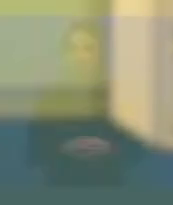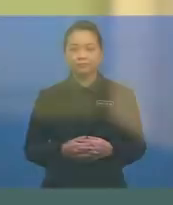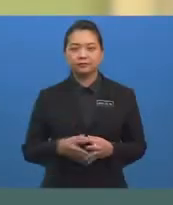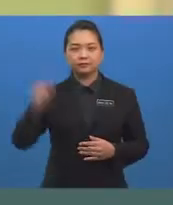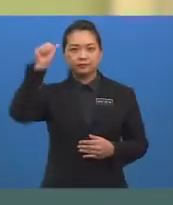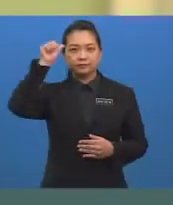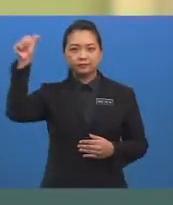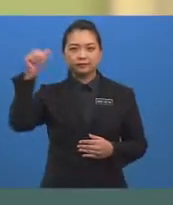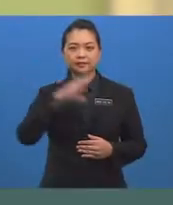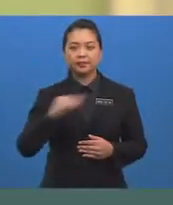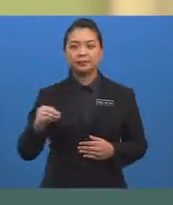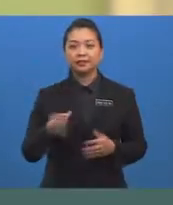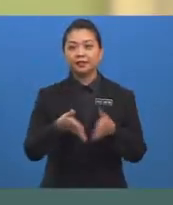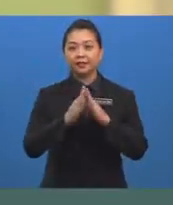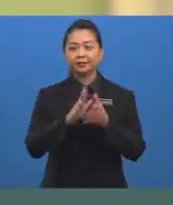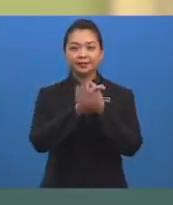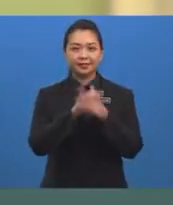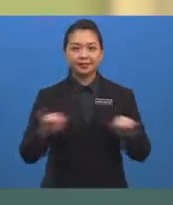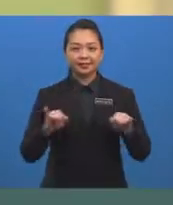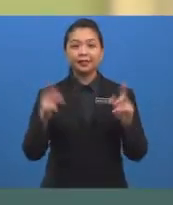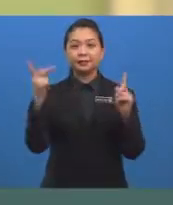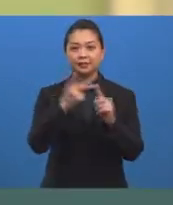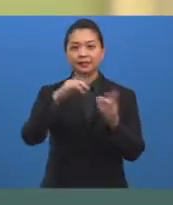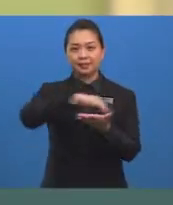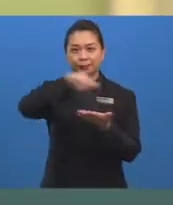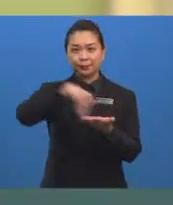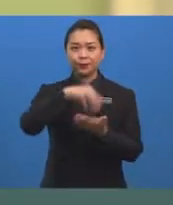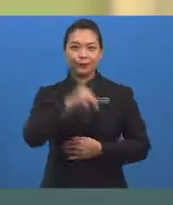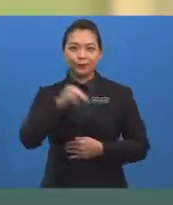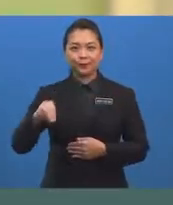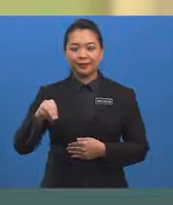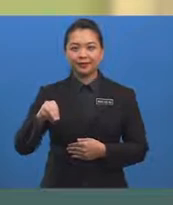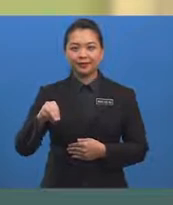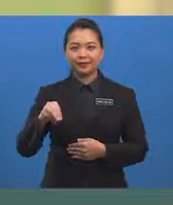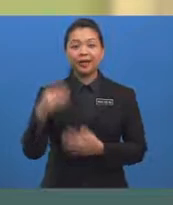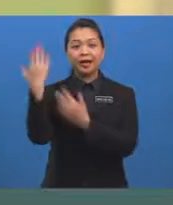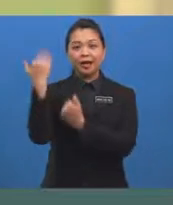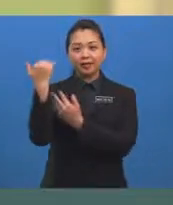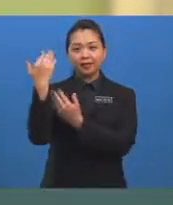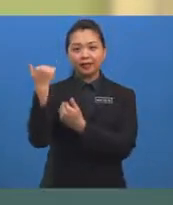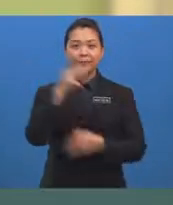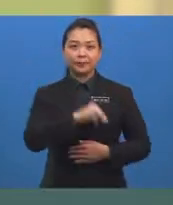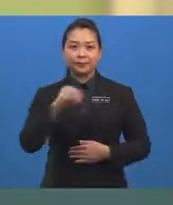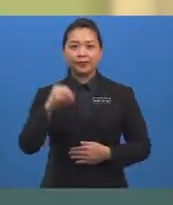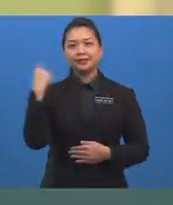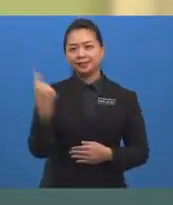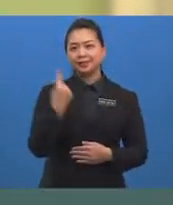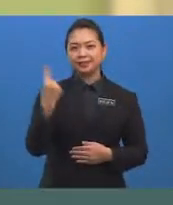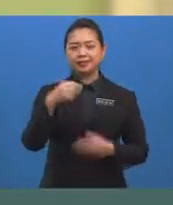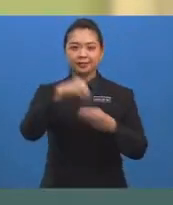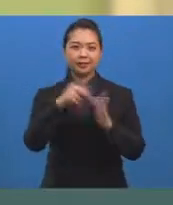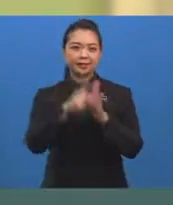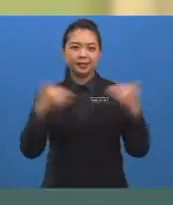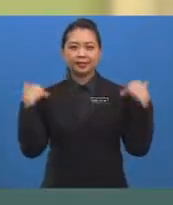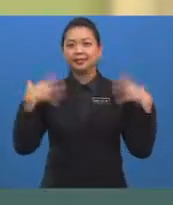Assalamualaikum dan salam sejahtera kepada semua murid. Diharap murid-murid sentiasa dalam